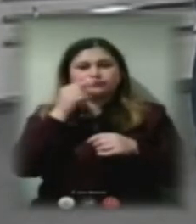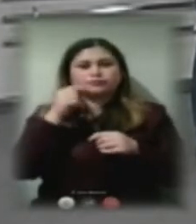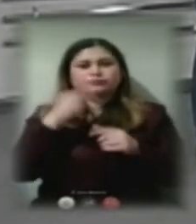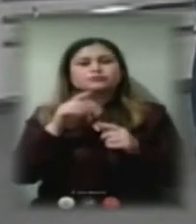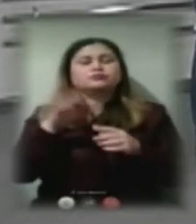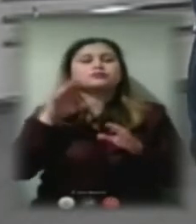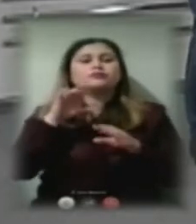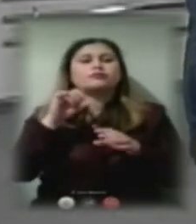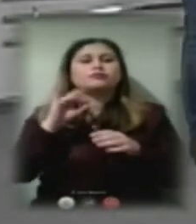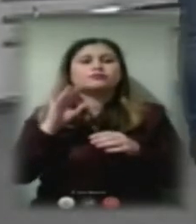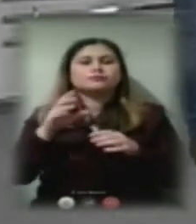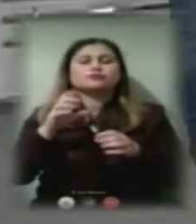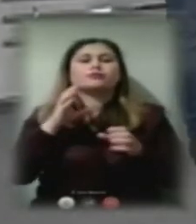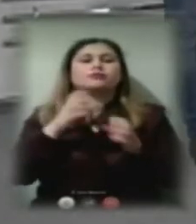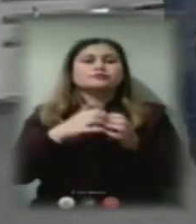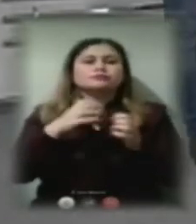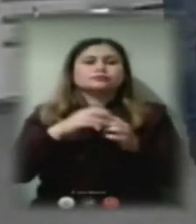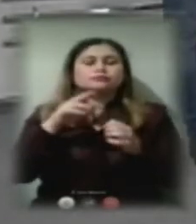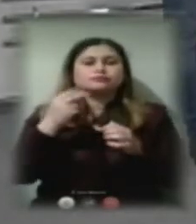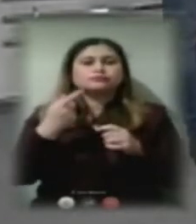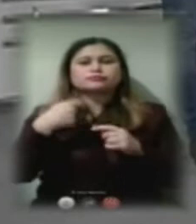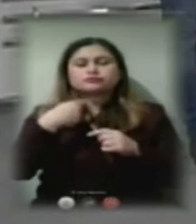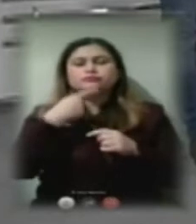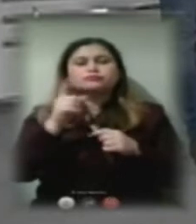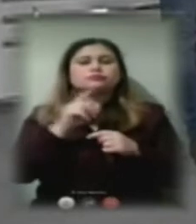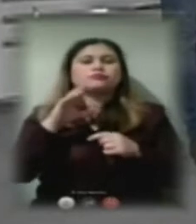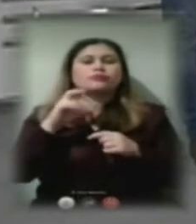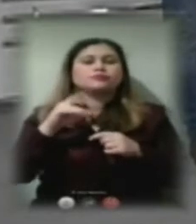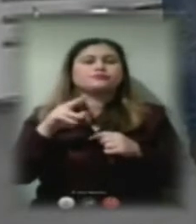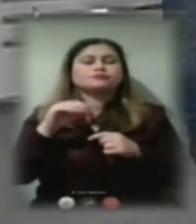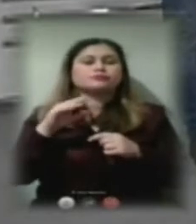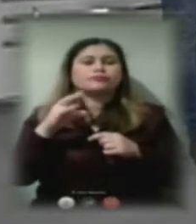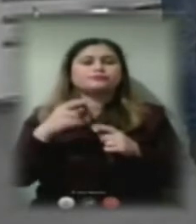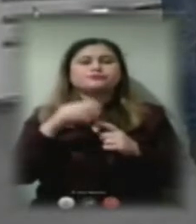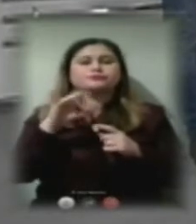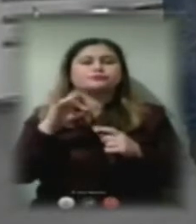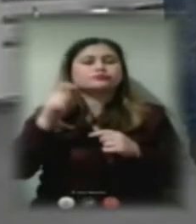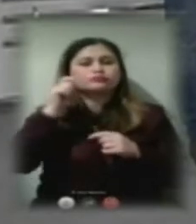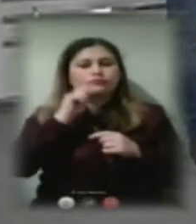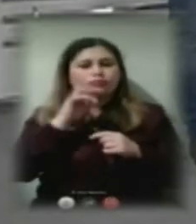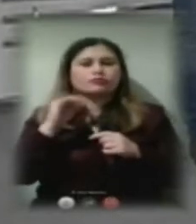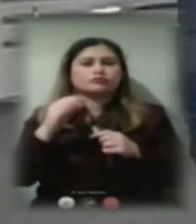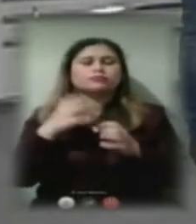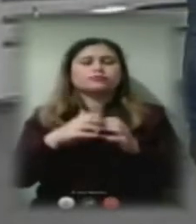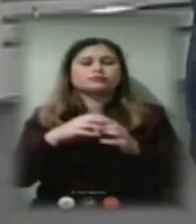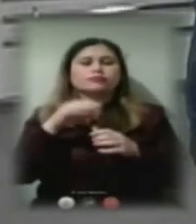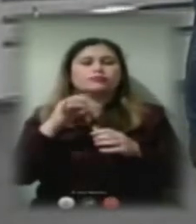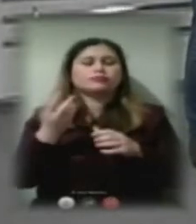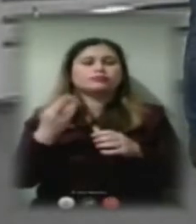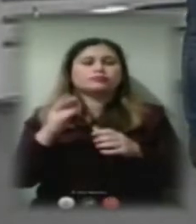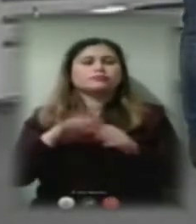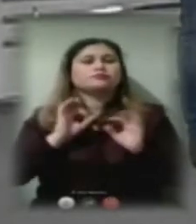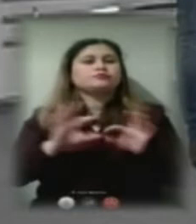Херсонської ТЕЦ, про яку ми сьогодні говоримо так само, Олександр Демченко у ефірі Українського радіо Херсону, у програмі «Тема дня» розповів,